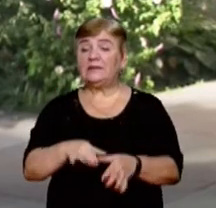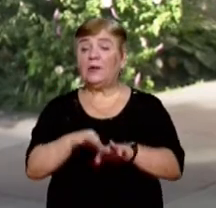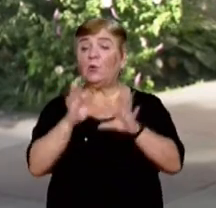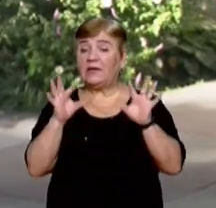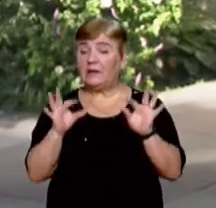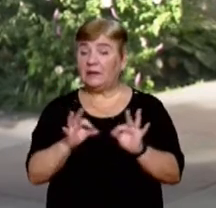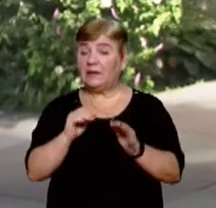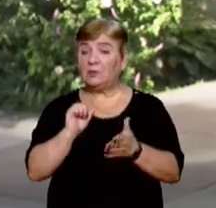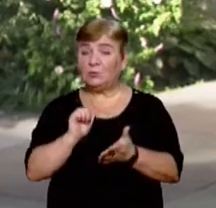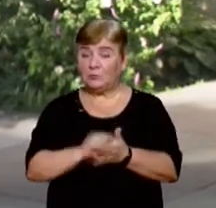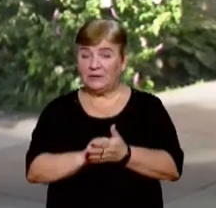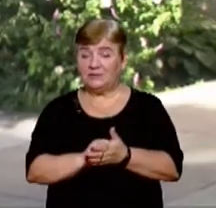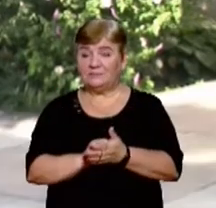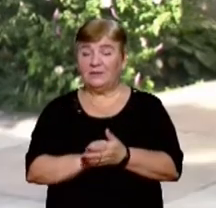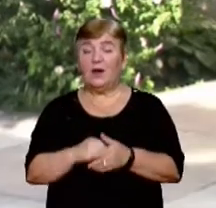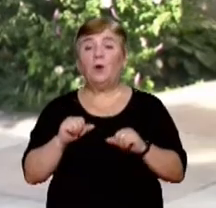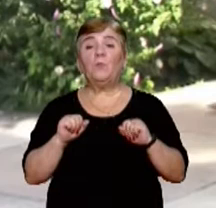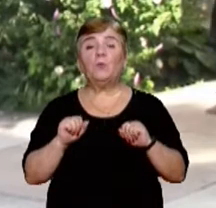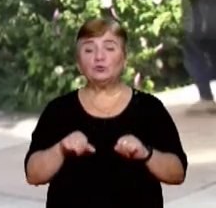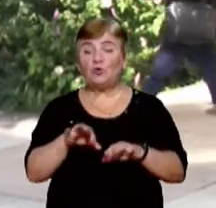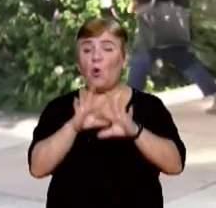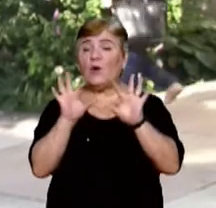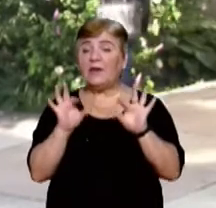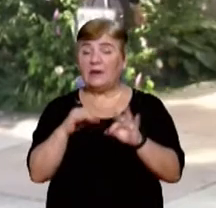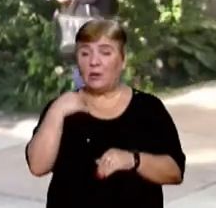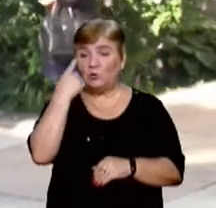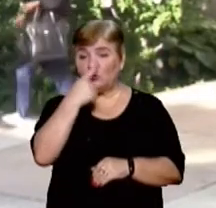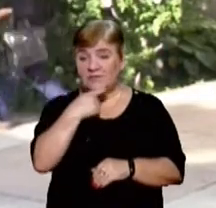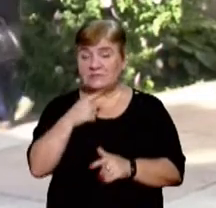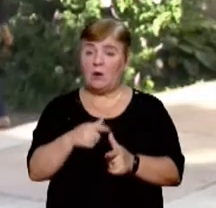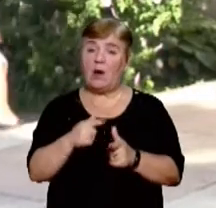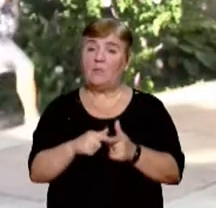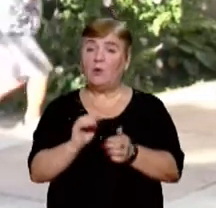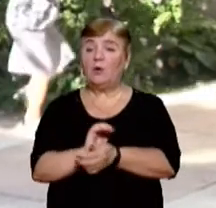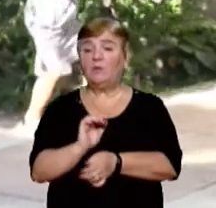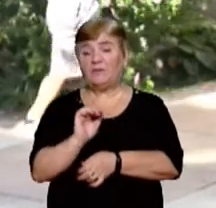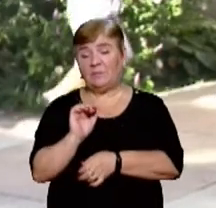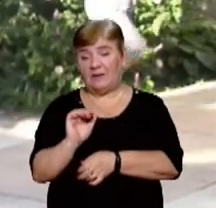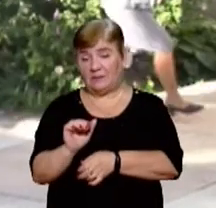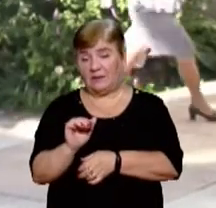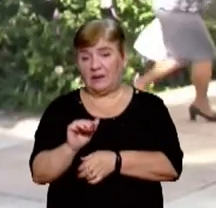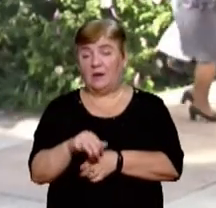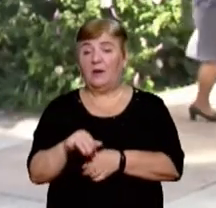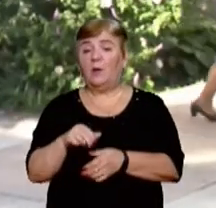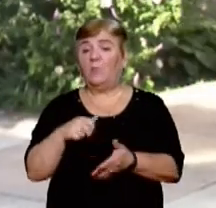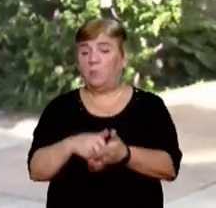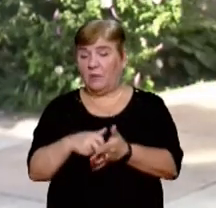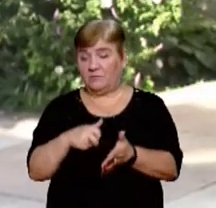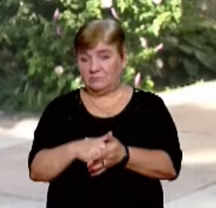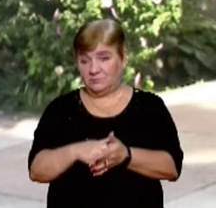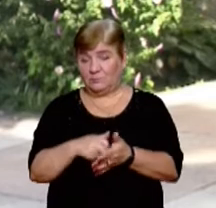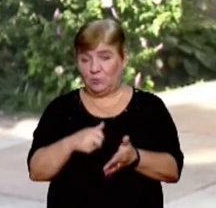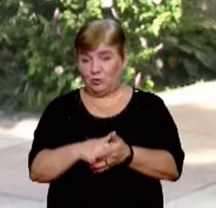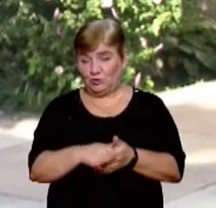документів. Подати вони можуть оригінали особисто або надіславши їх кур'єрською службою